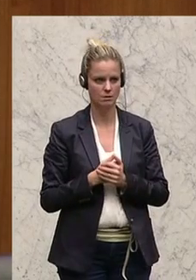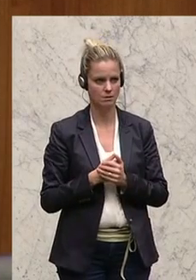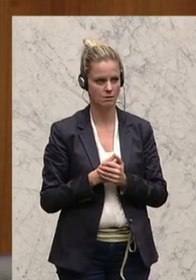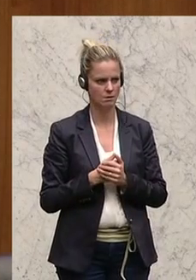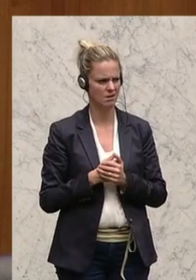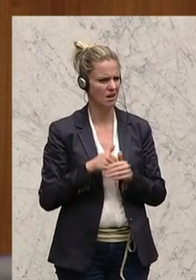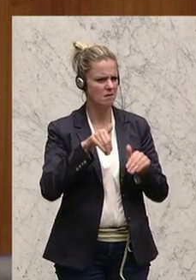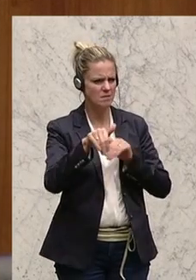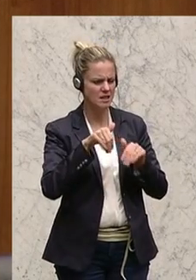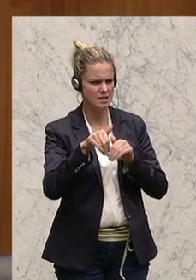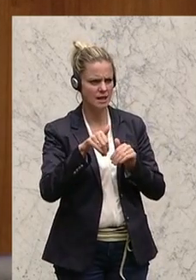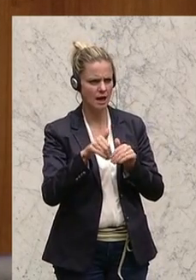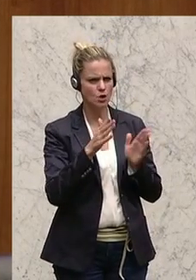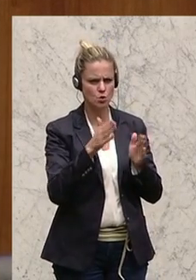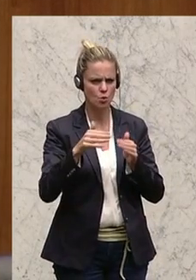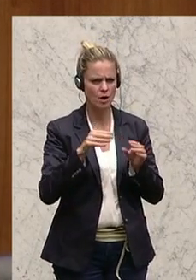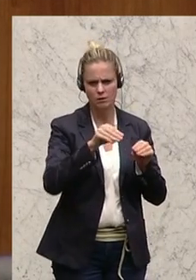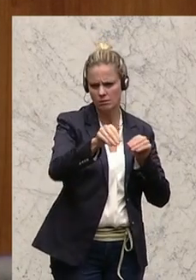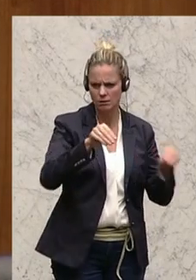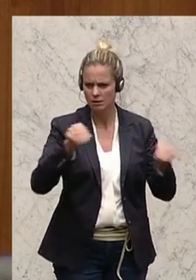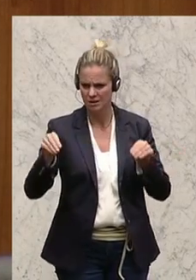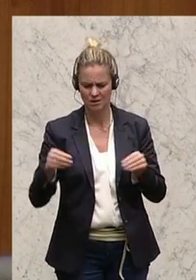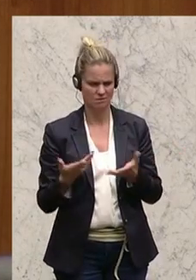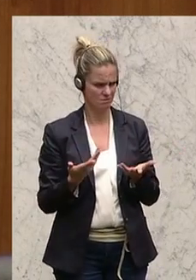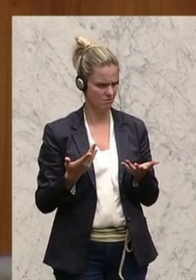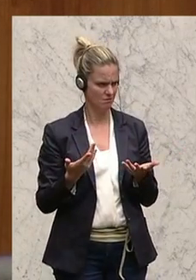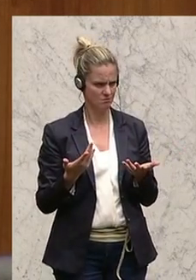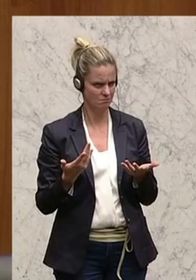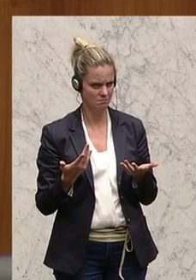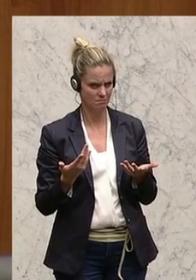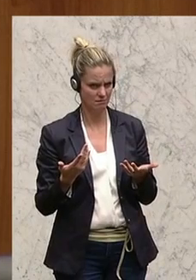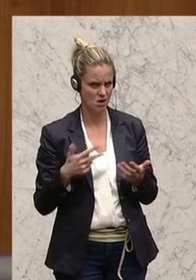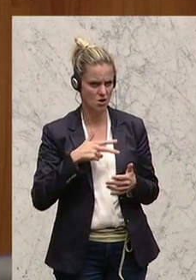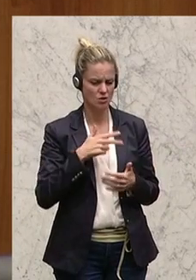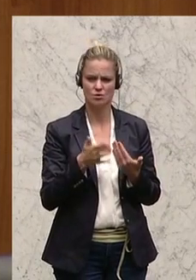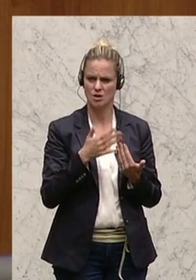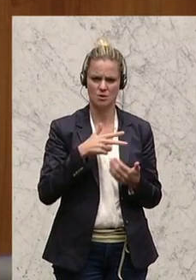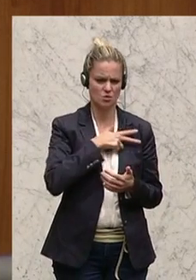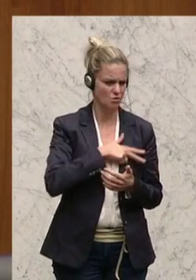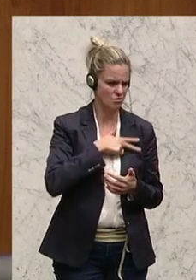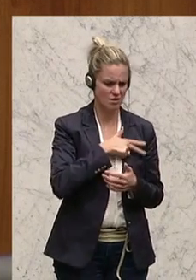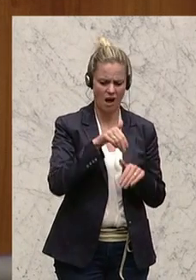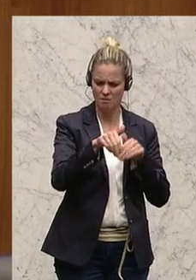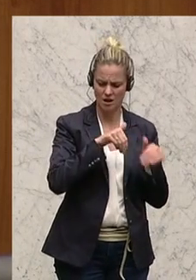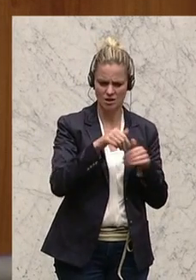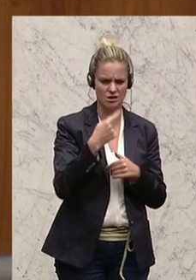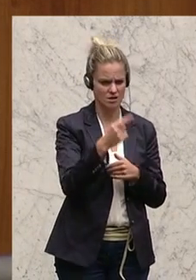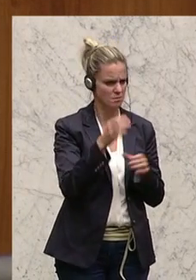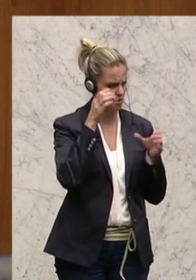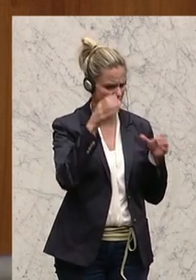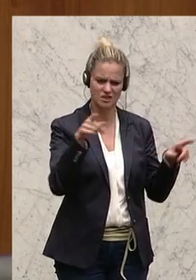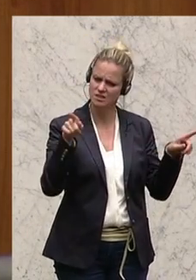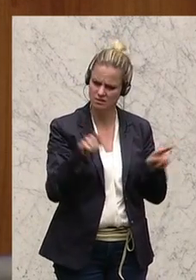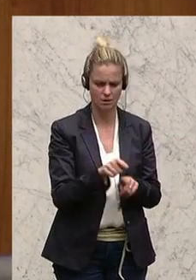Zuordnung der Ministerien zu tun. Und würde ein Minister, Sozialminister sein, der aus der ÖVP kommt, würde ich genau dieselbe